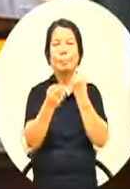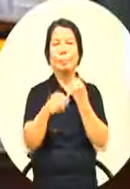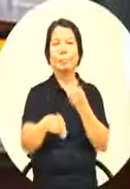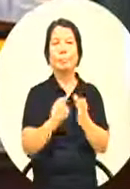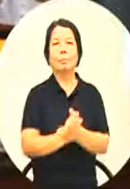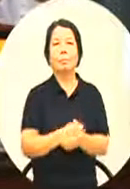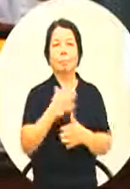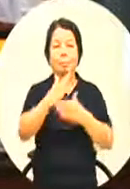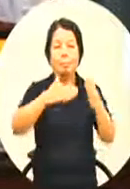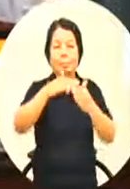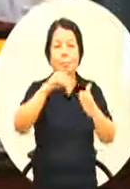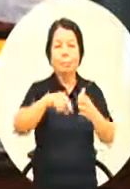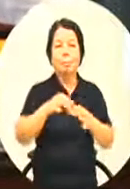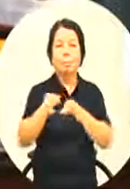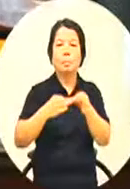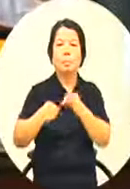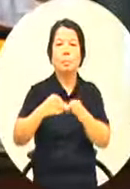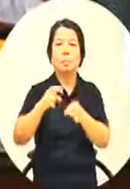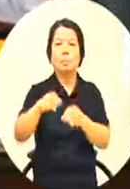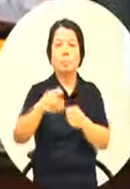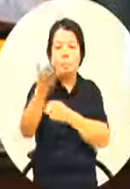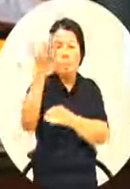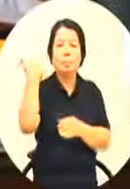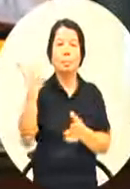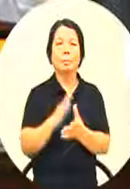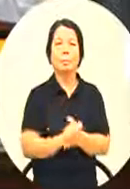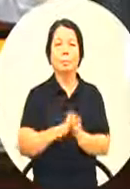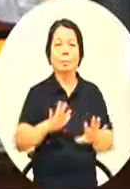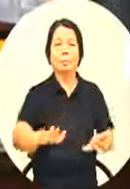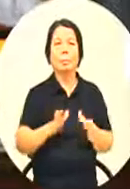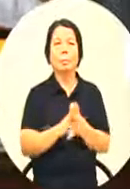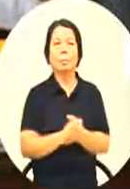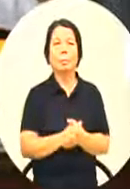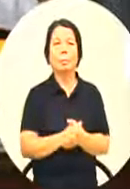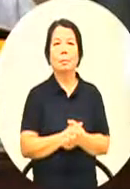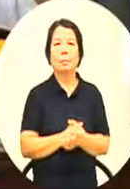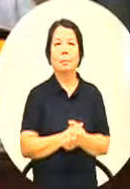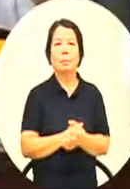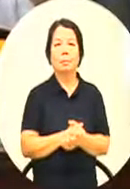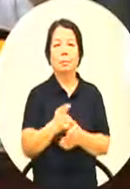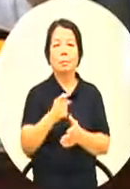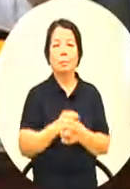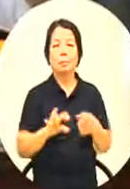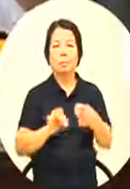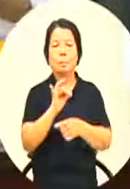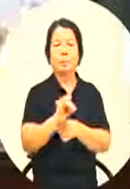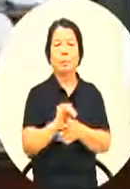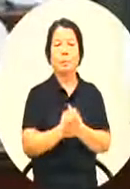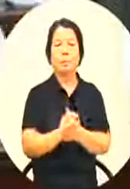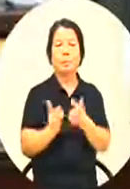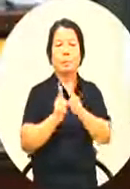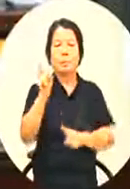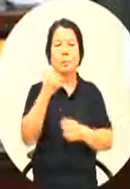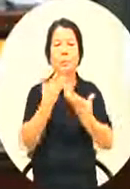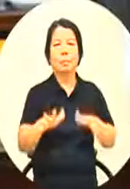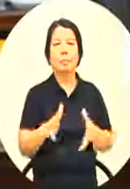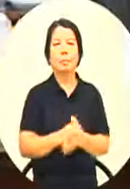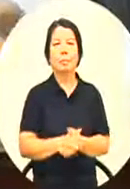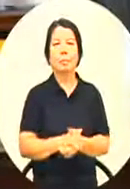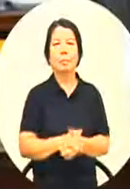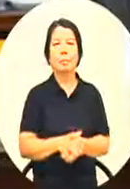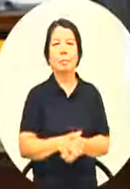虽然我们很会做生意以前现在比例不成比例跟以前是当然是比较